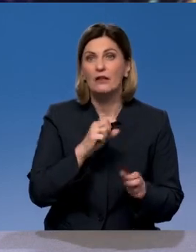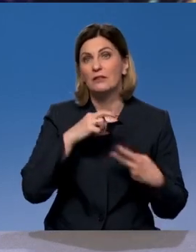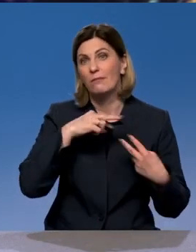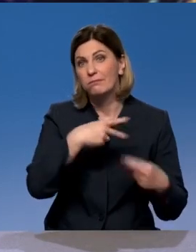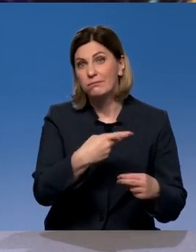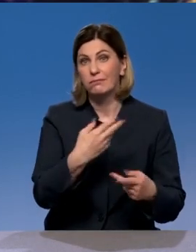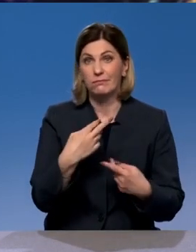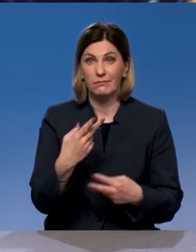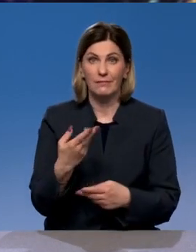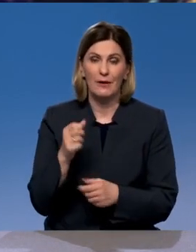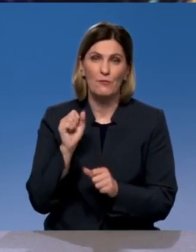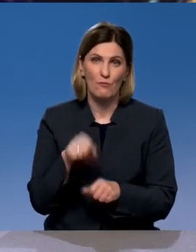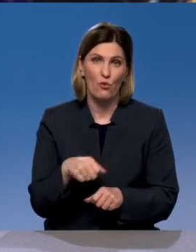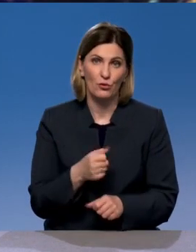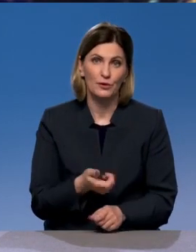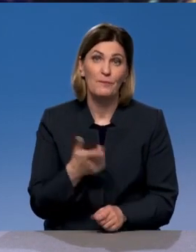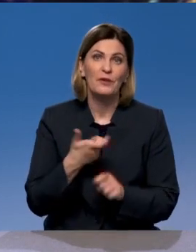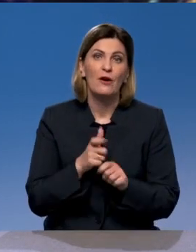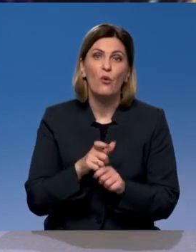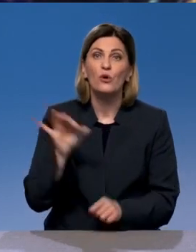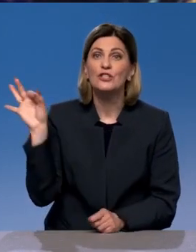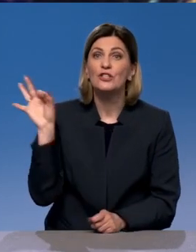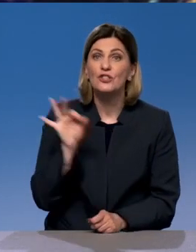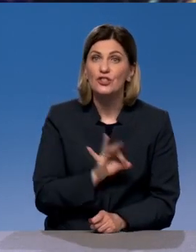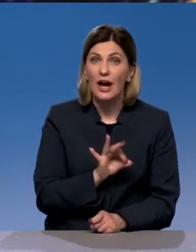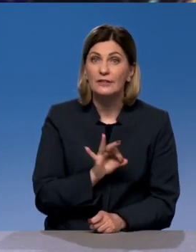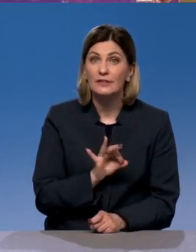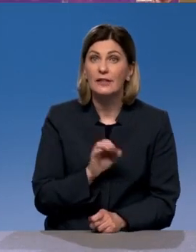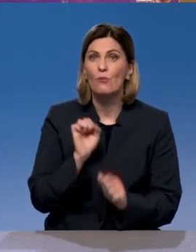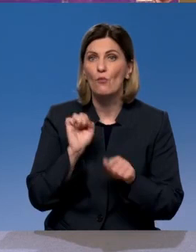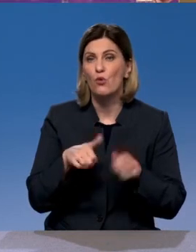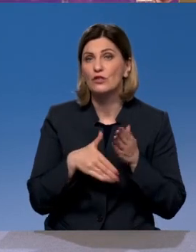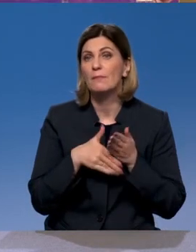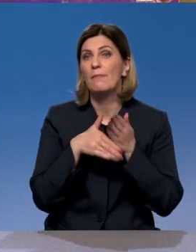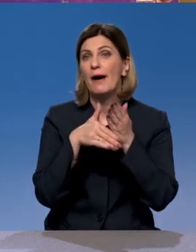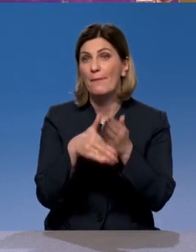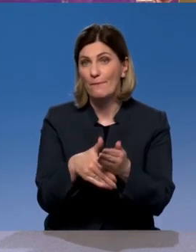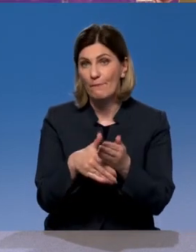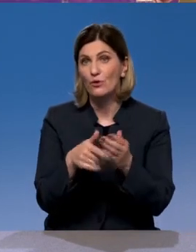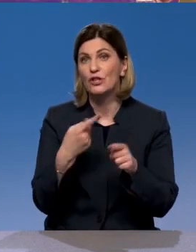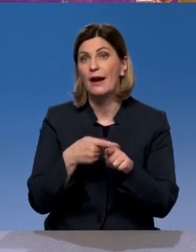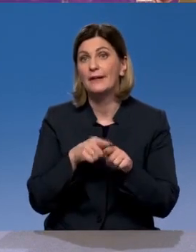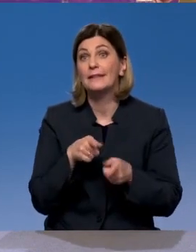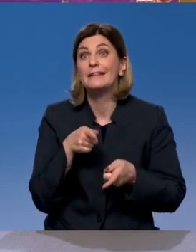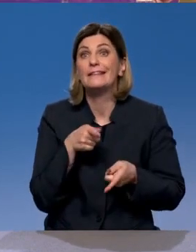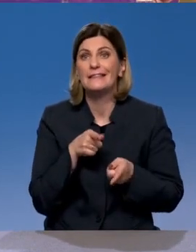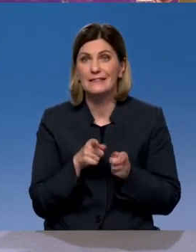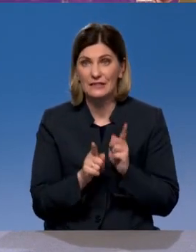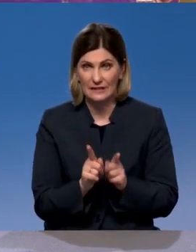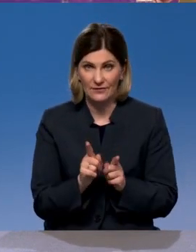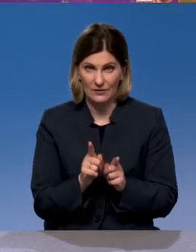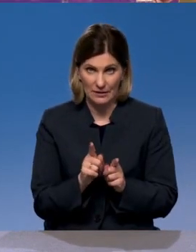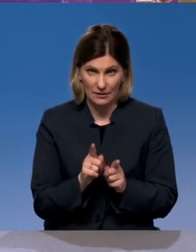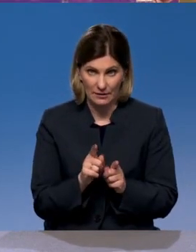в этой жизни. Поэтому очень часто это может помочь, поскольку это действительно, ну оно играет, палка